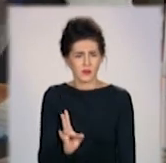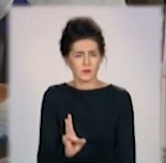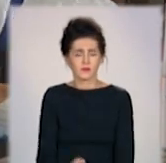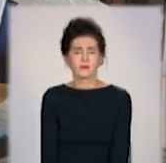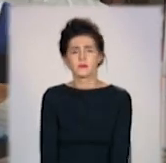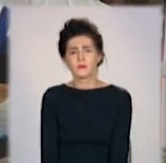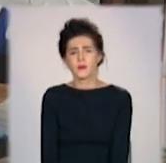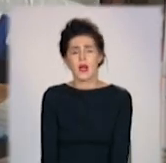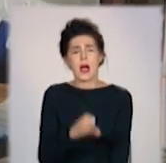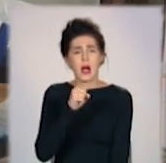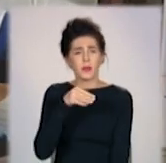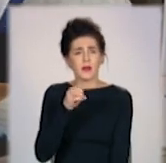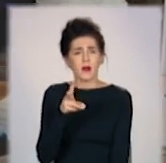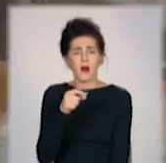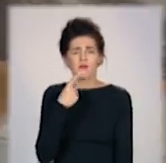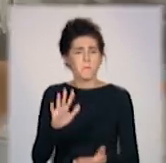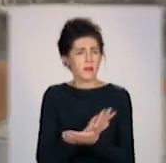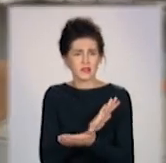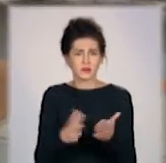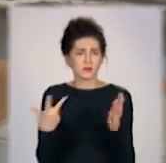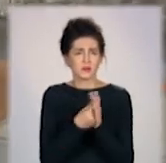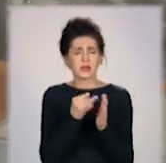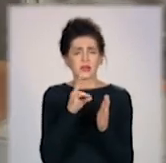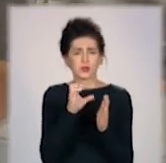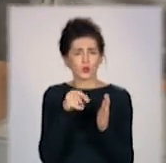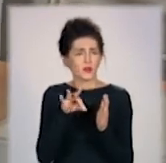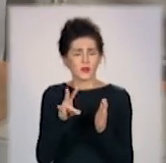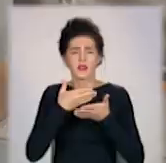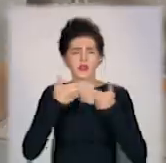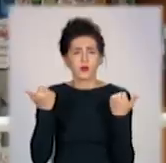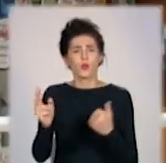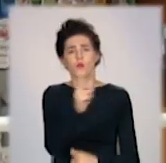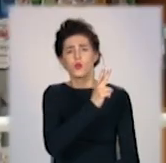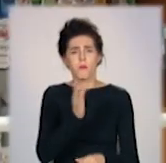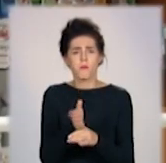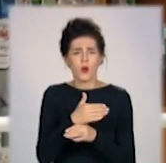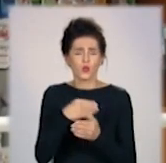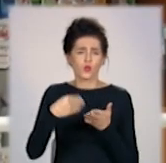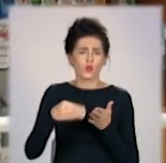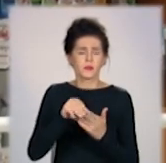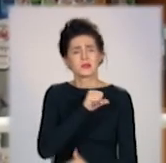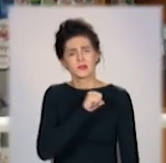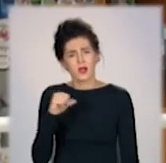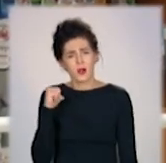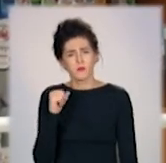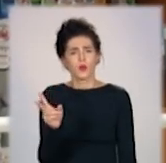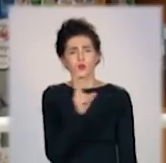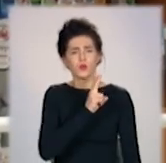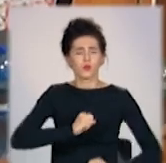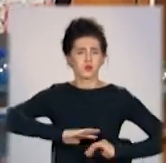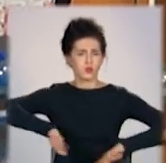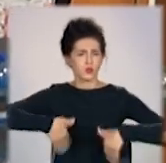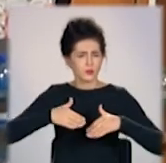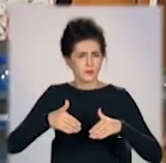аптеці ж кажуть, безкоштовного інсуліну немає. Тому хтось із маріупольців його купляє самотужки, а хтось йде ні з чим.